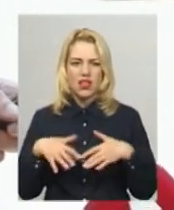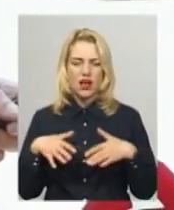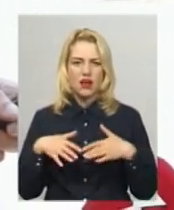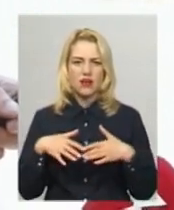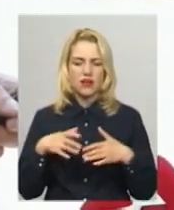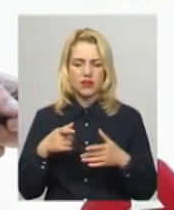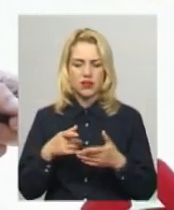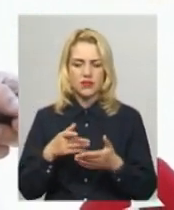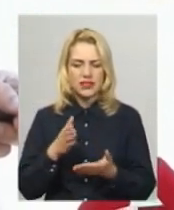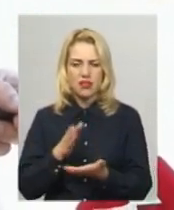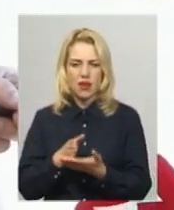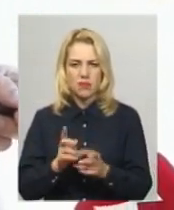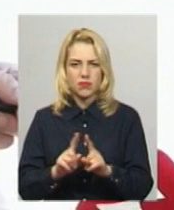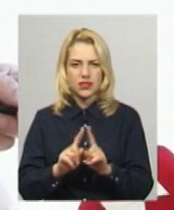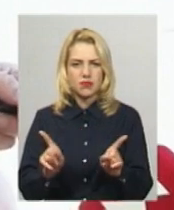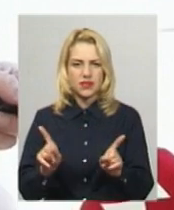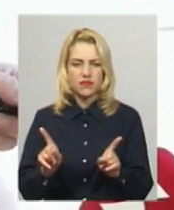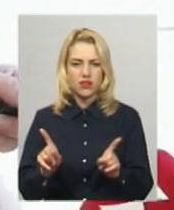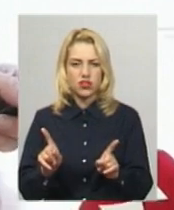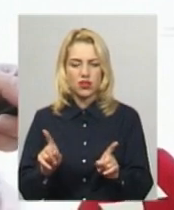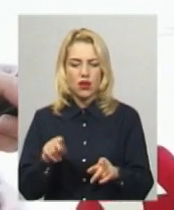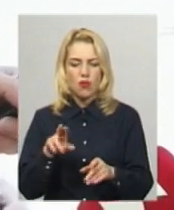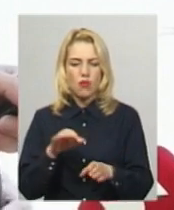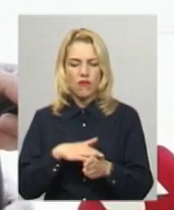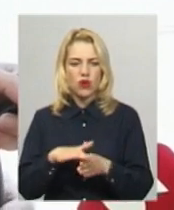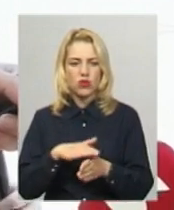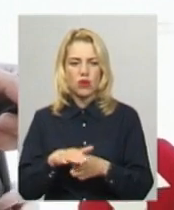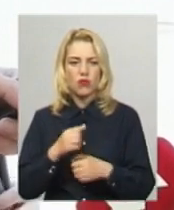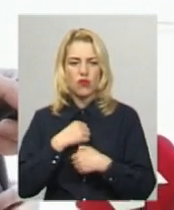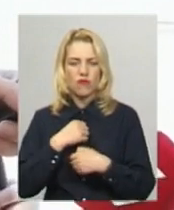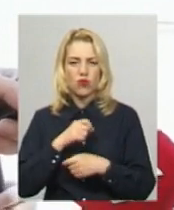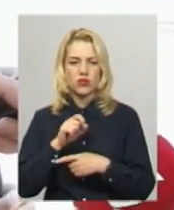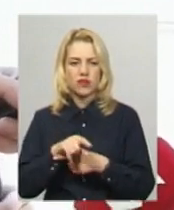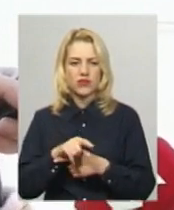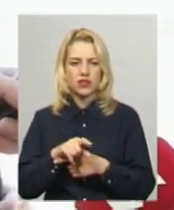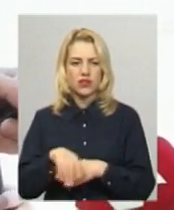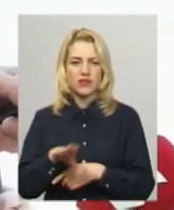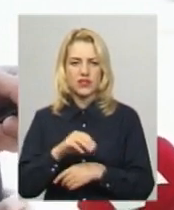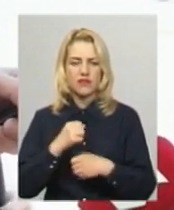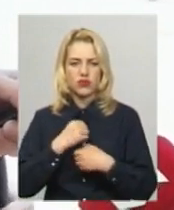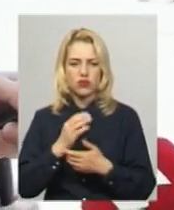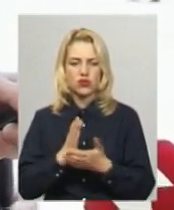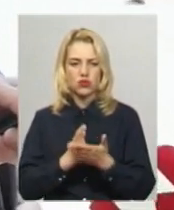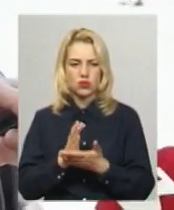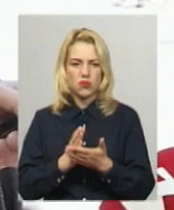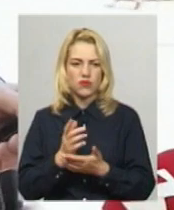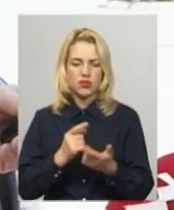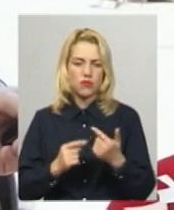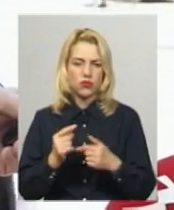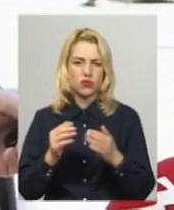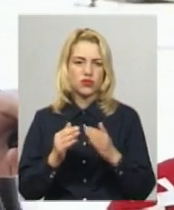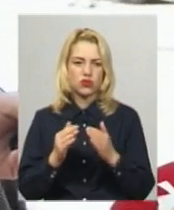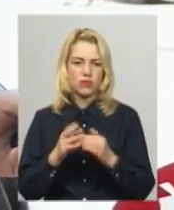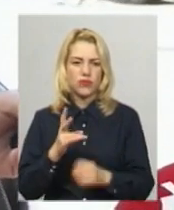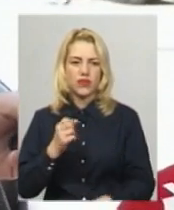специфічний по виконанню бойового завдання. Всі військовослужбовці повернулись додому.